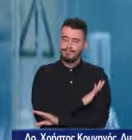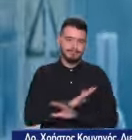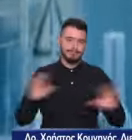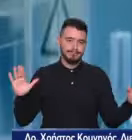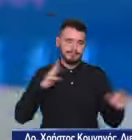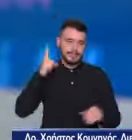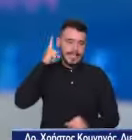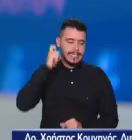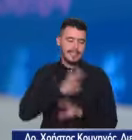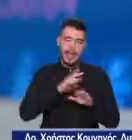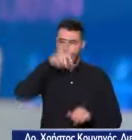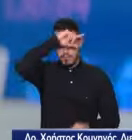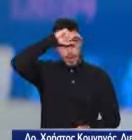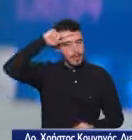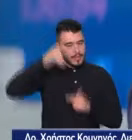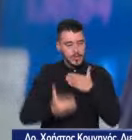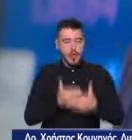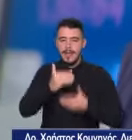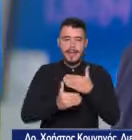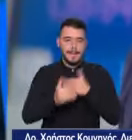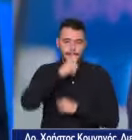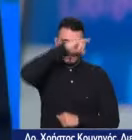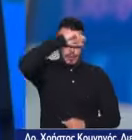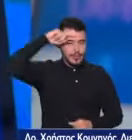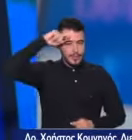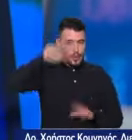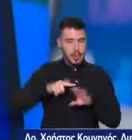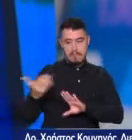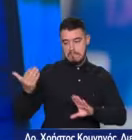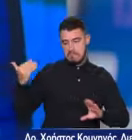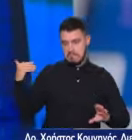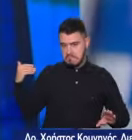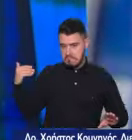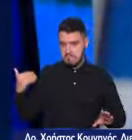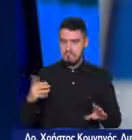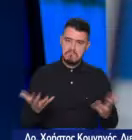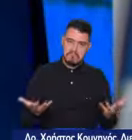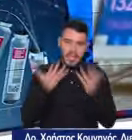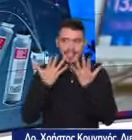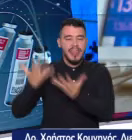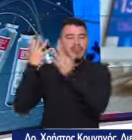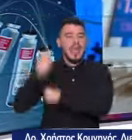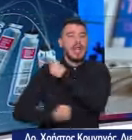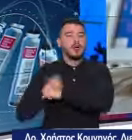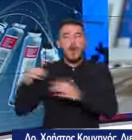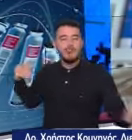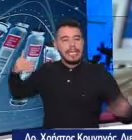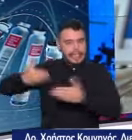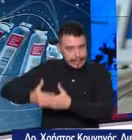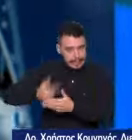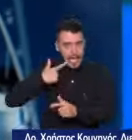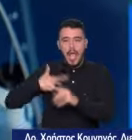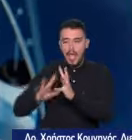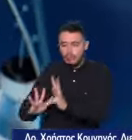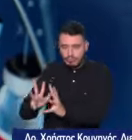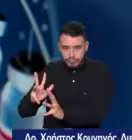Η ποιοτική ζωή σου, για να το πούμε απλά. Αυτό ακριβώς. Ενώ πρόσφατα, όχι πολύ πρόσφατα, την τελευταία δεκαετία, έχουμε εξελίξει πολύ